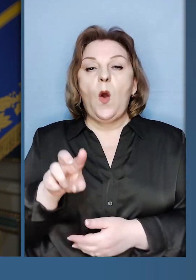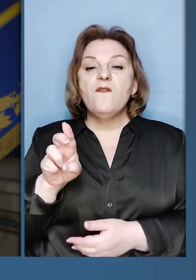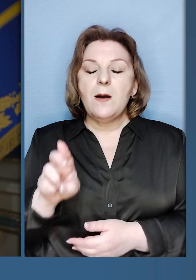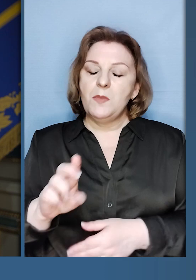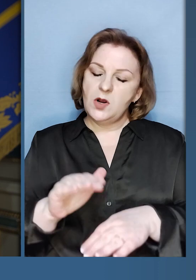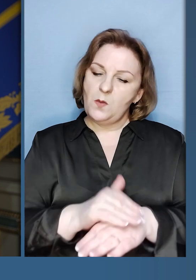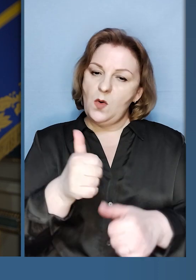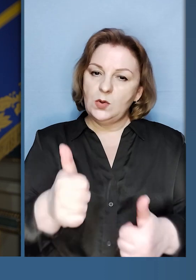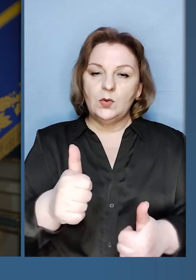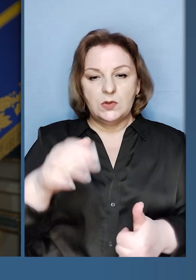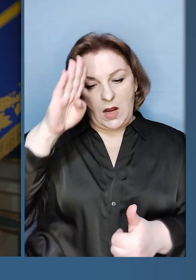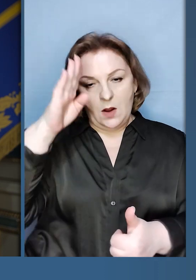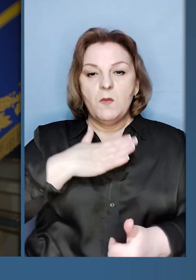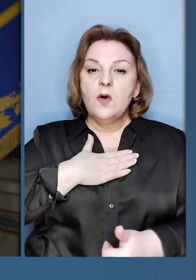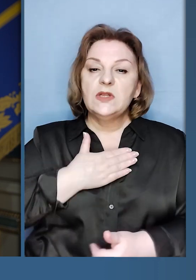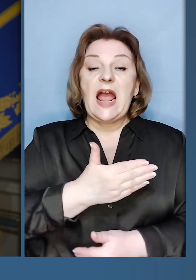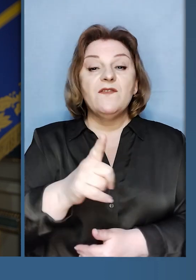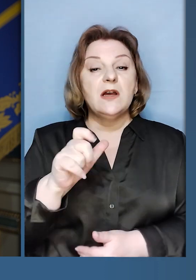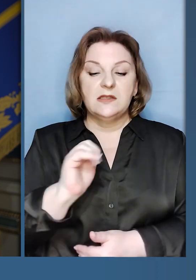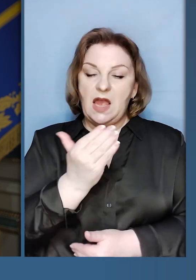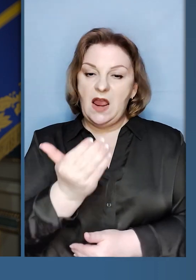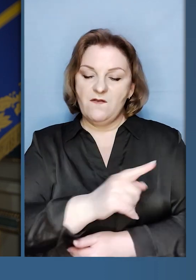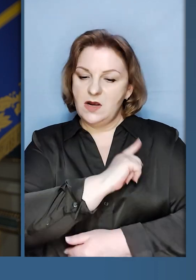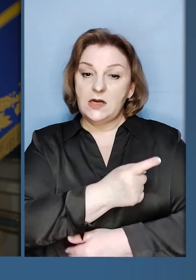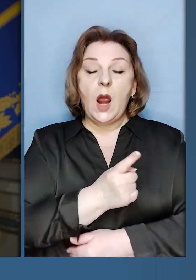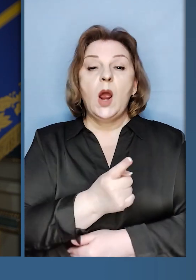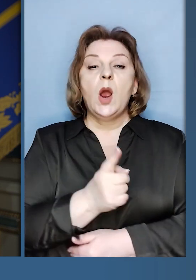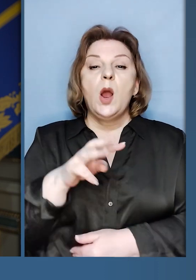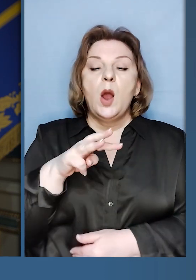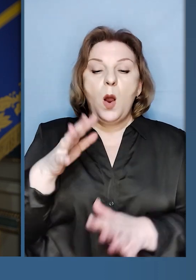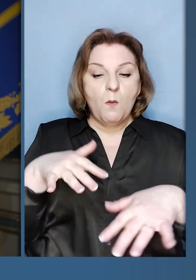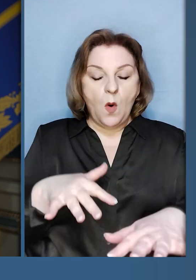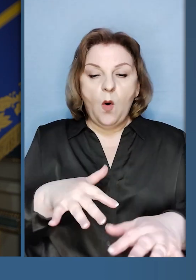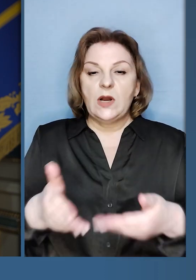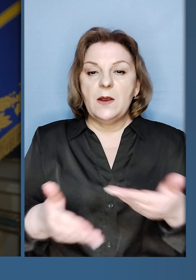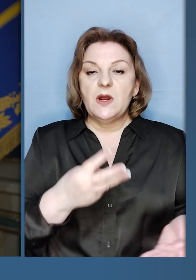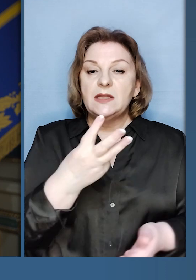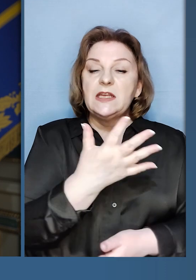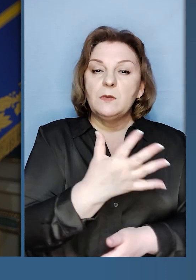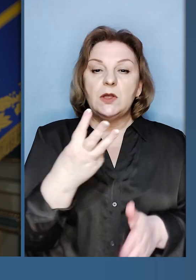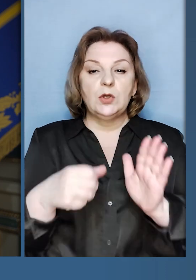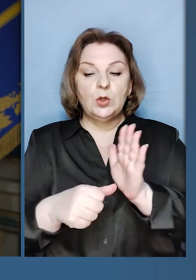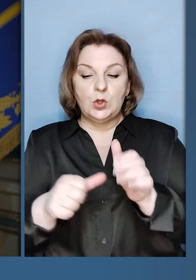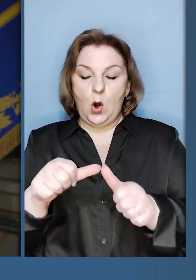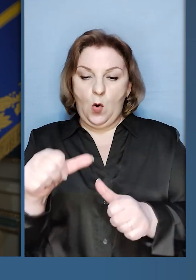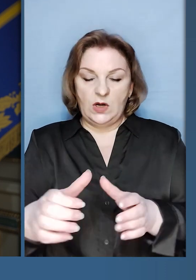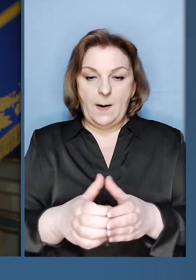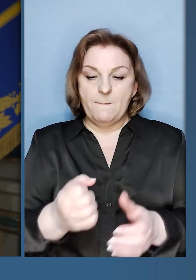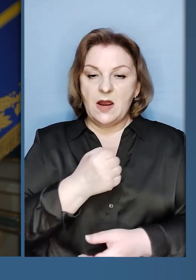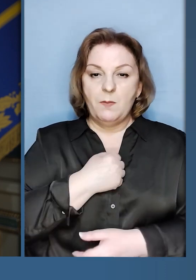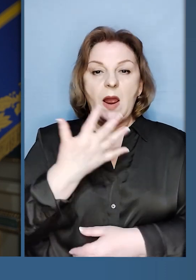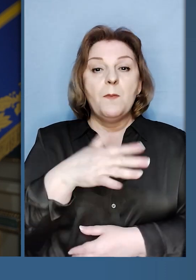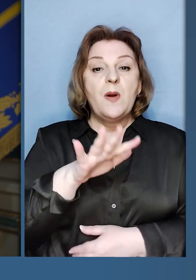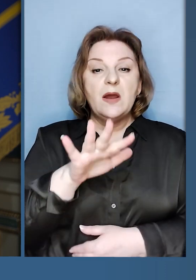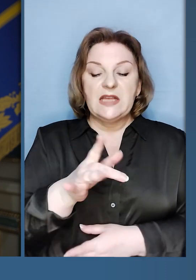окрема механізована бригада. Молодці хлопці, дякую вам за вашу силу. Морпіхи 35-ї і 36-ї окремих